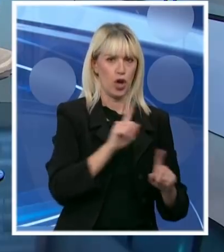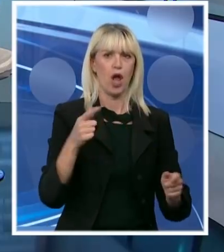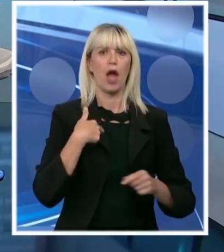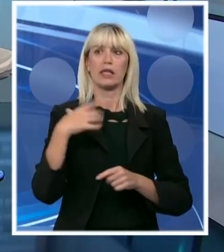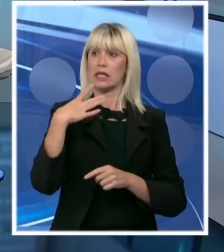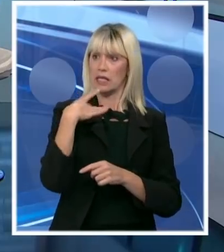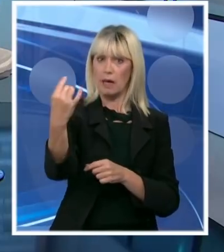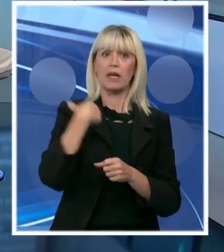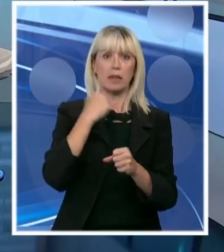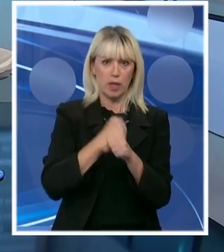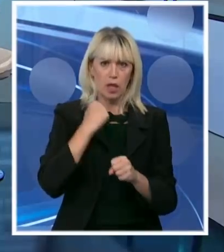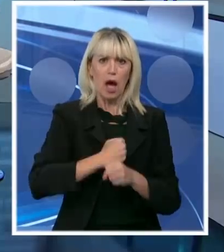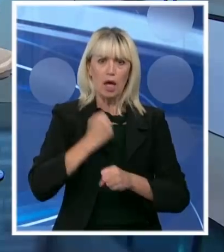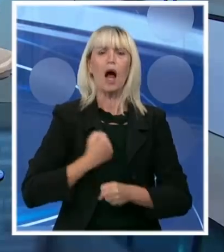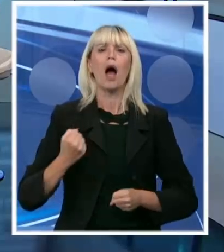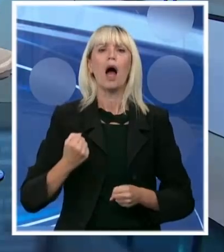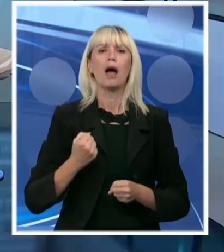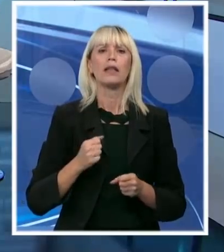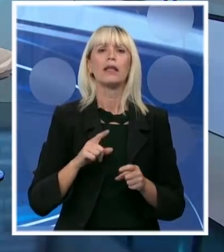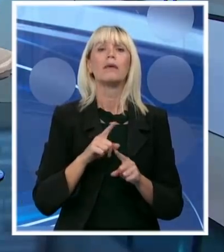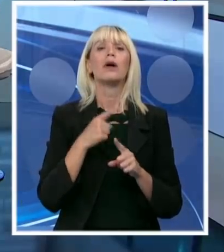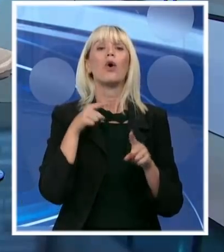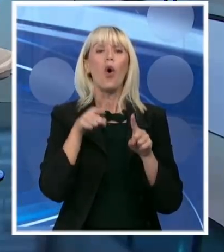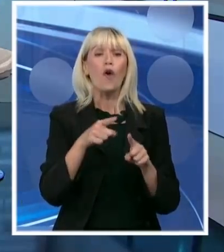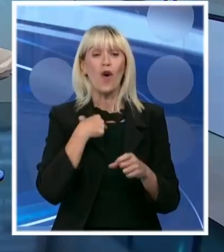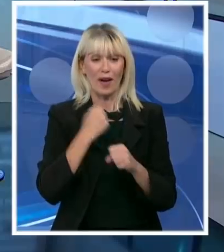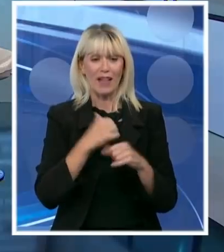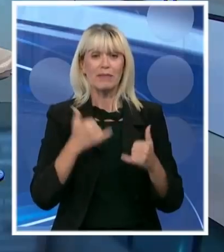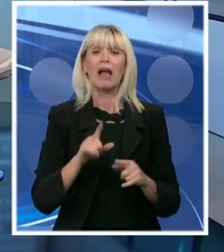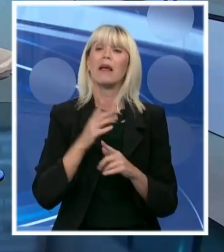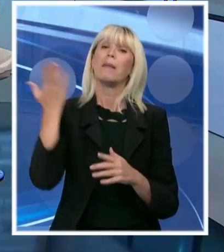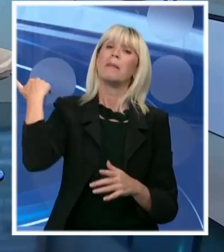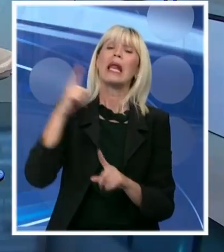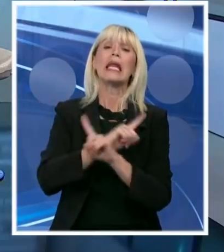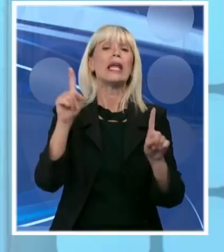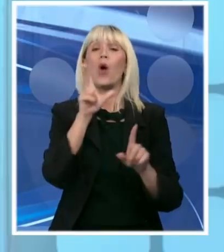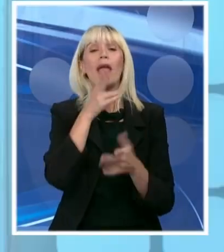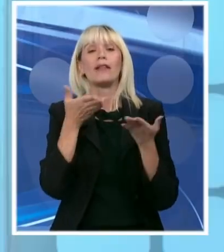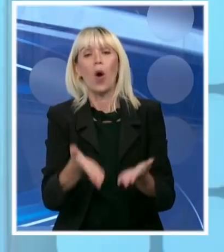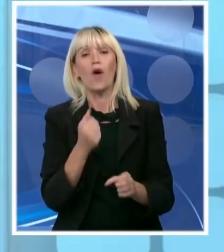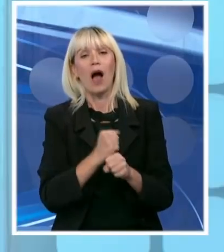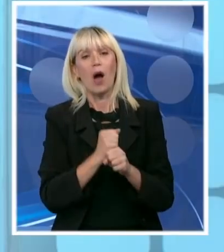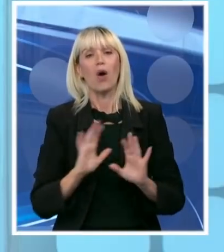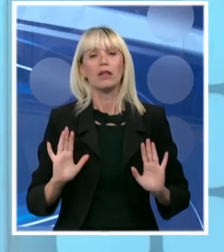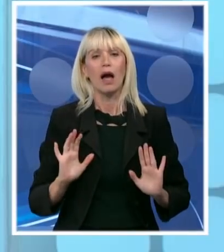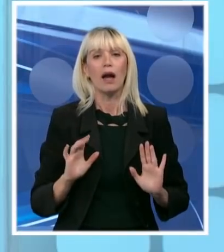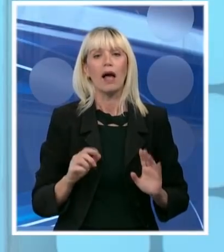radio ono što niko drugi nije hteo i nije mogao ni u prošlosti da radi i nije želeo da radi. Da govorim i završam teške stvari.